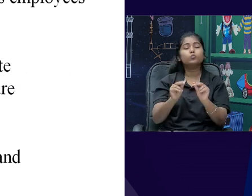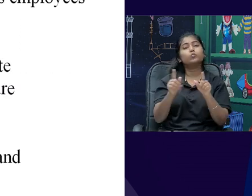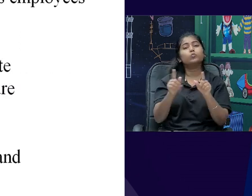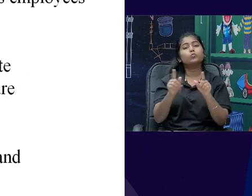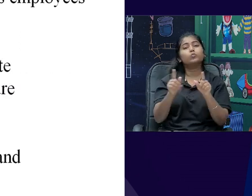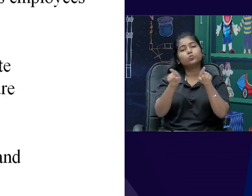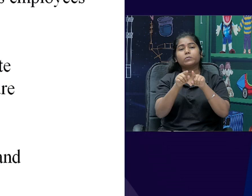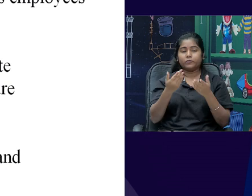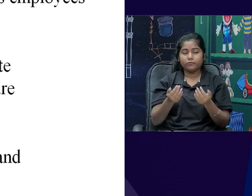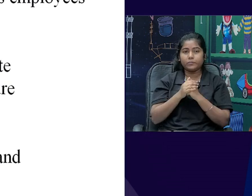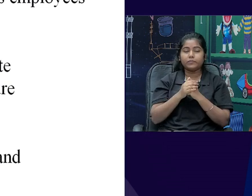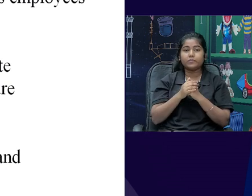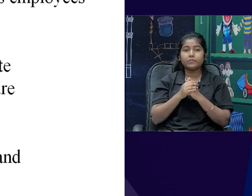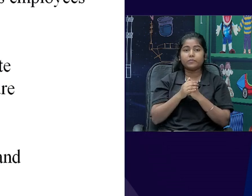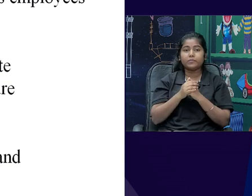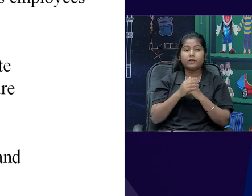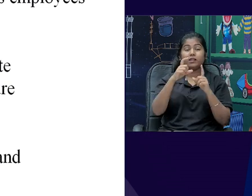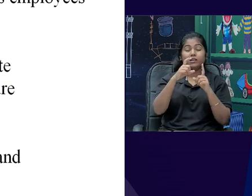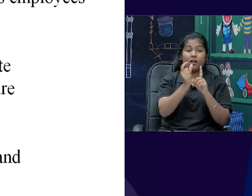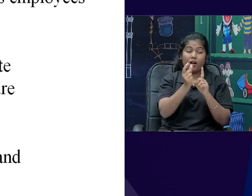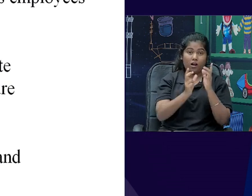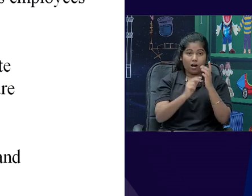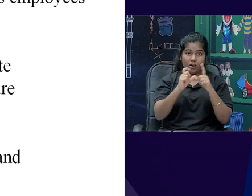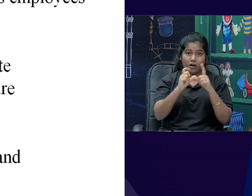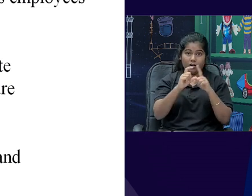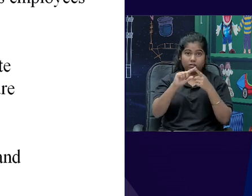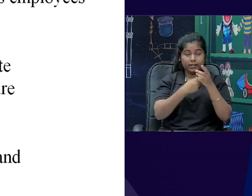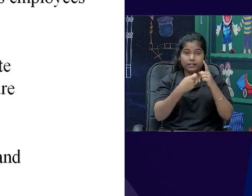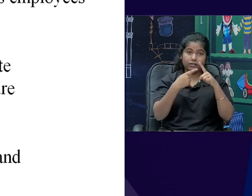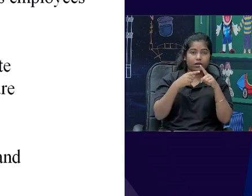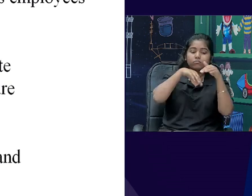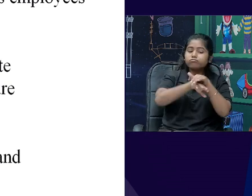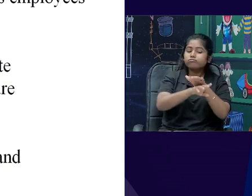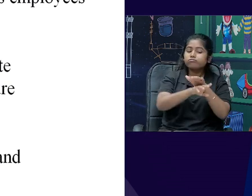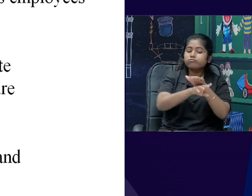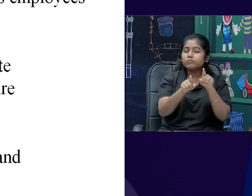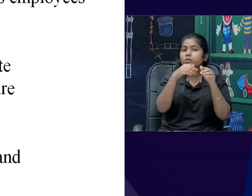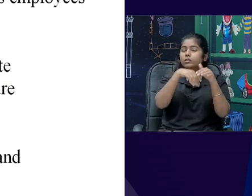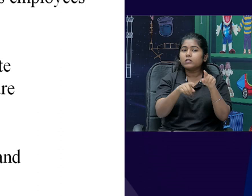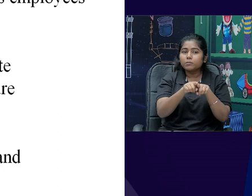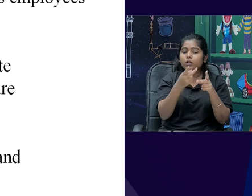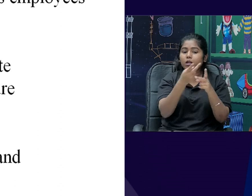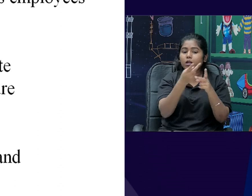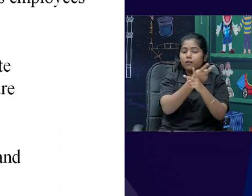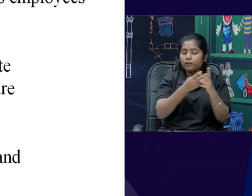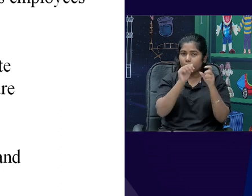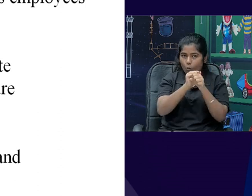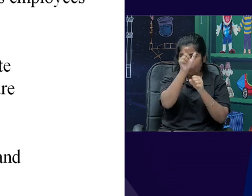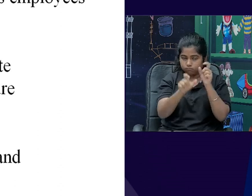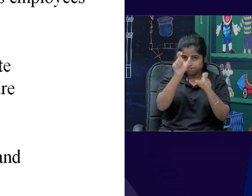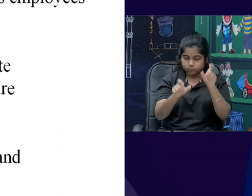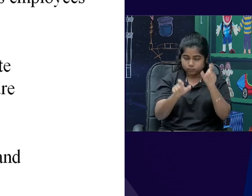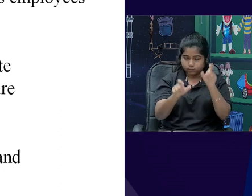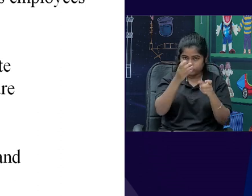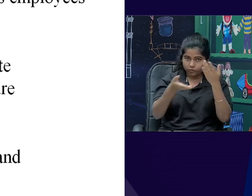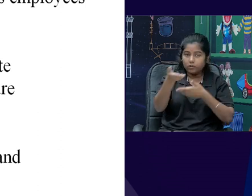अब departmental undertaking की functioning है, उनके officers के थ्रू, तो railways में officers है, postal and telegraph